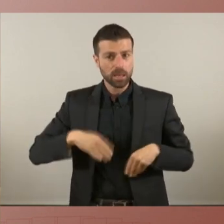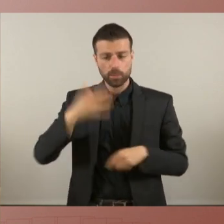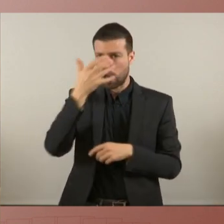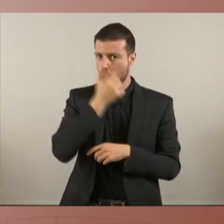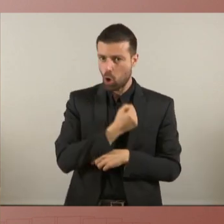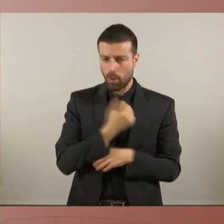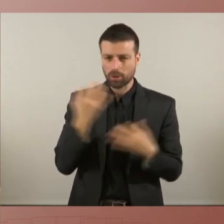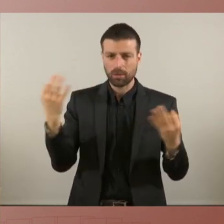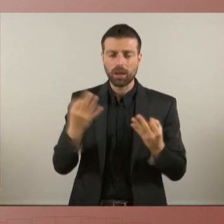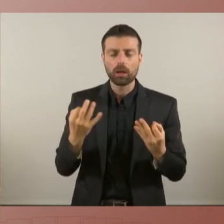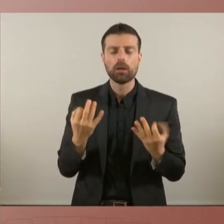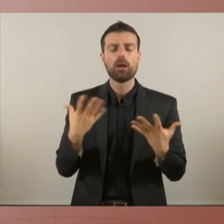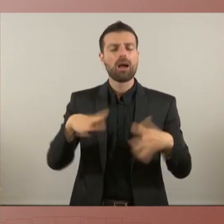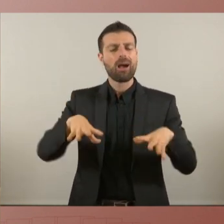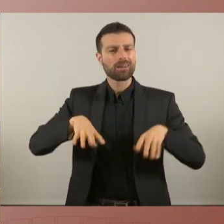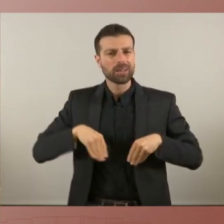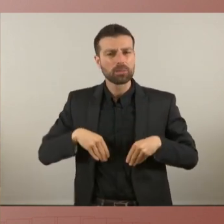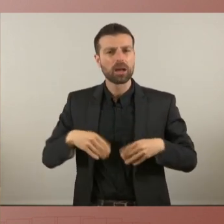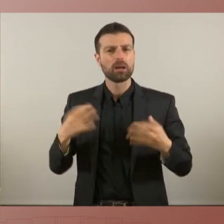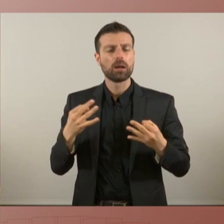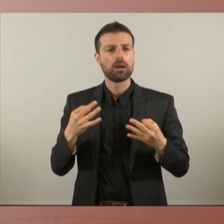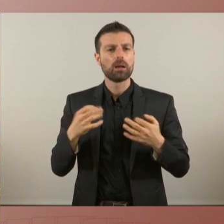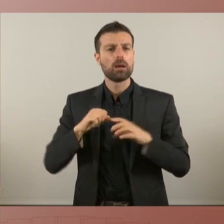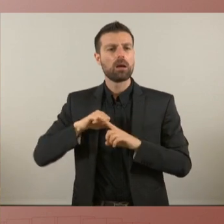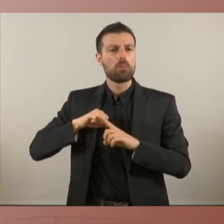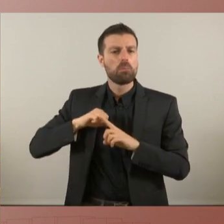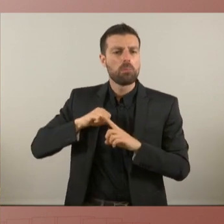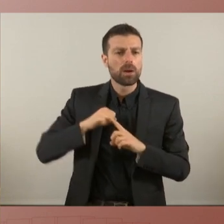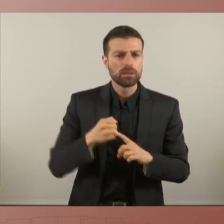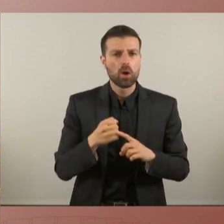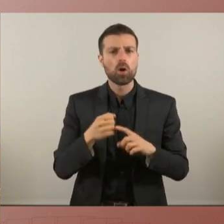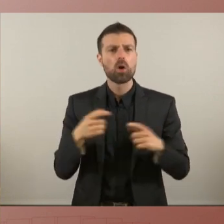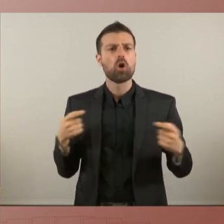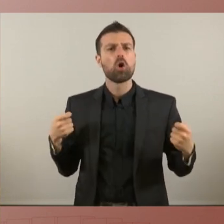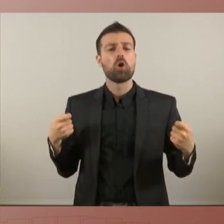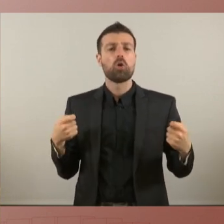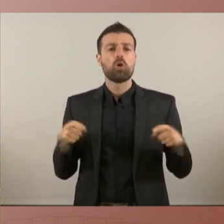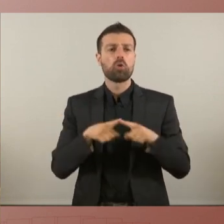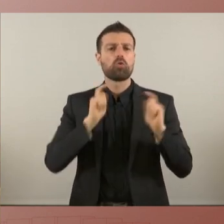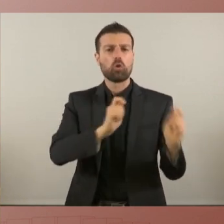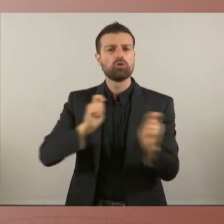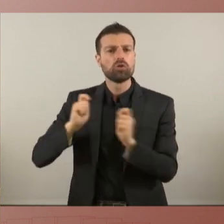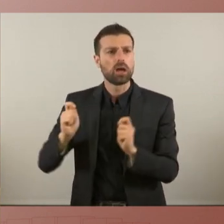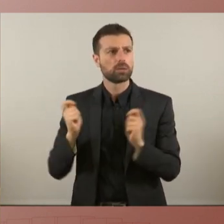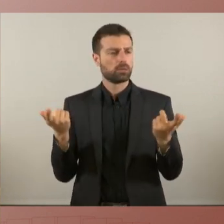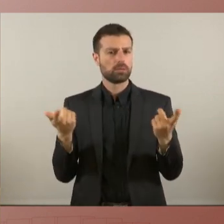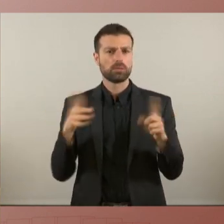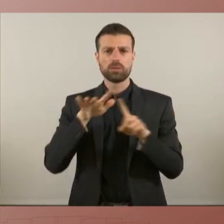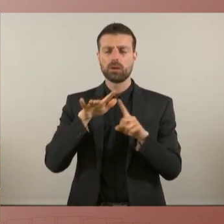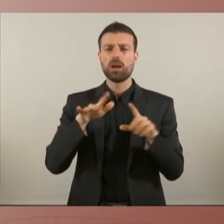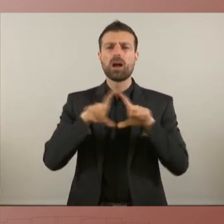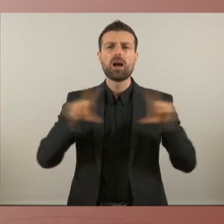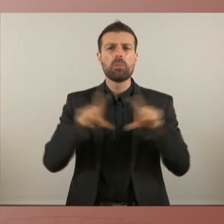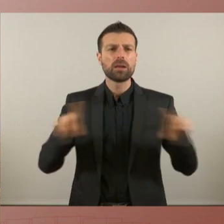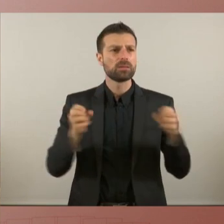acceptant que les pressions dels consells d'administració de les elèctriques de les empreses que